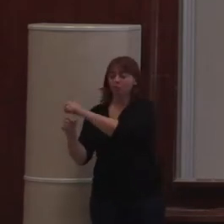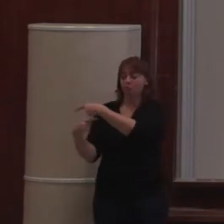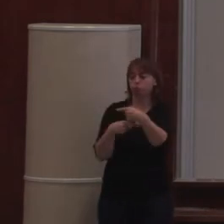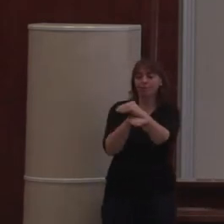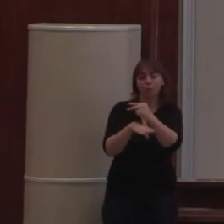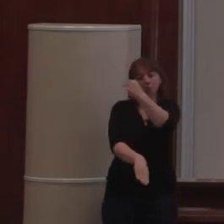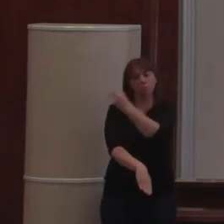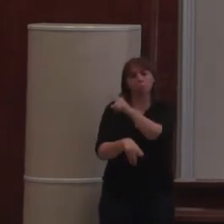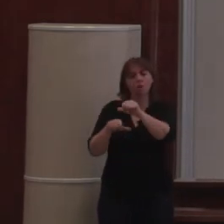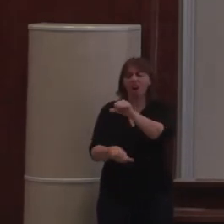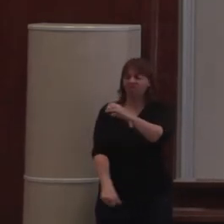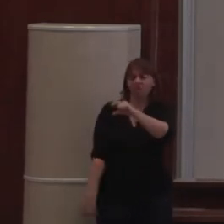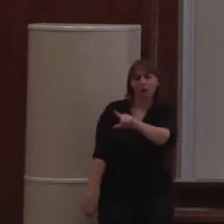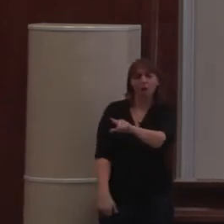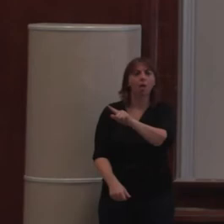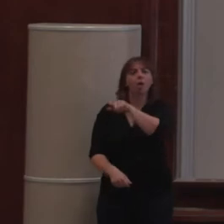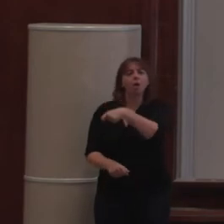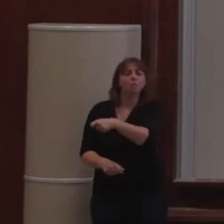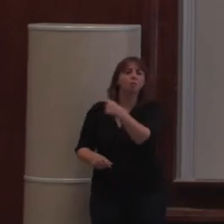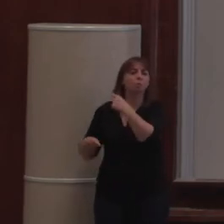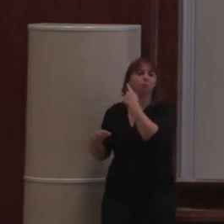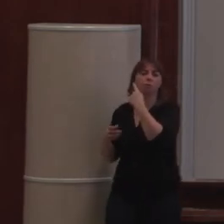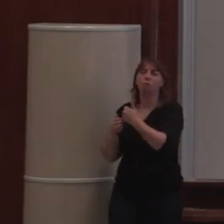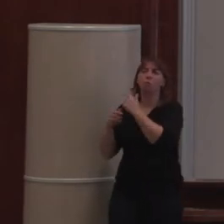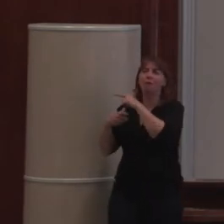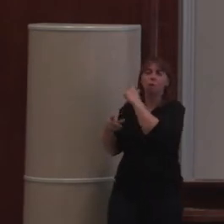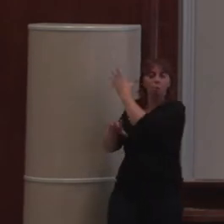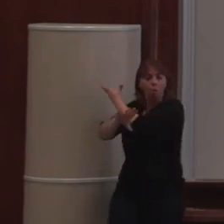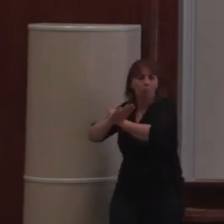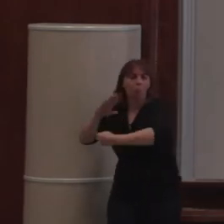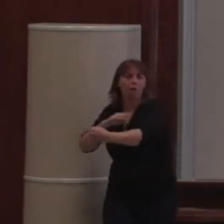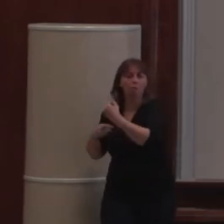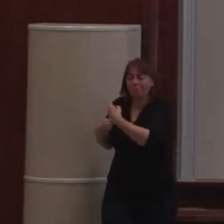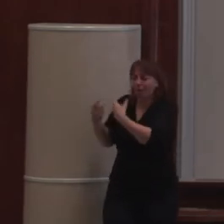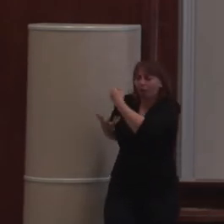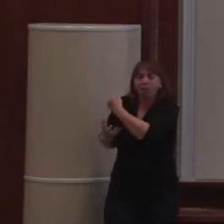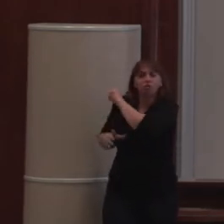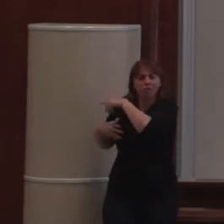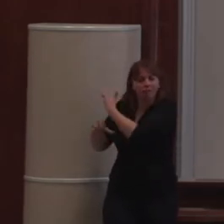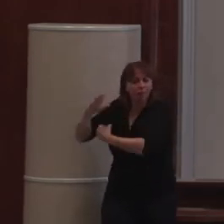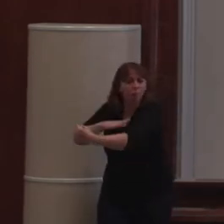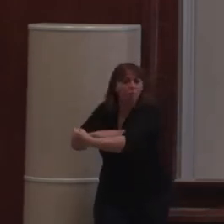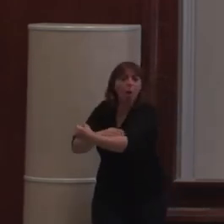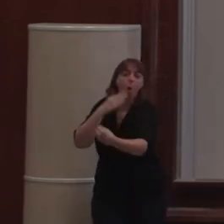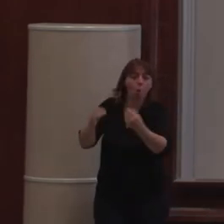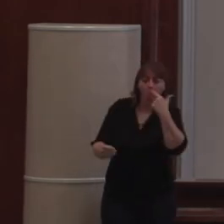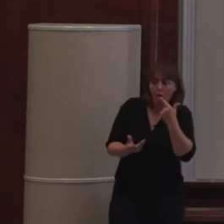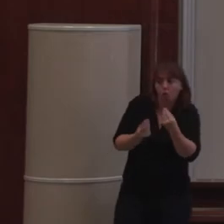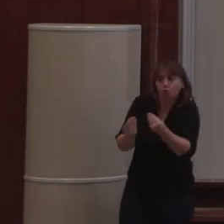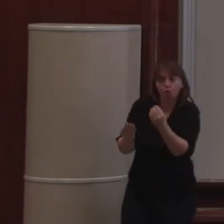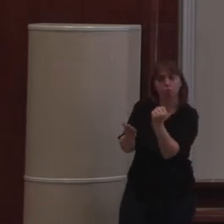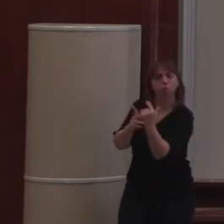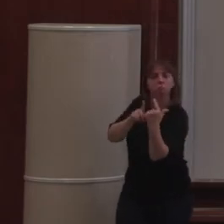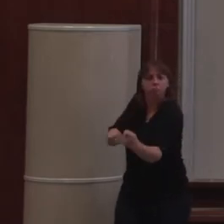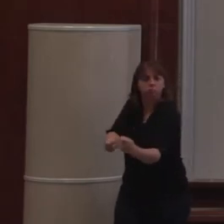Bien sûr, y a de l'héritage. On n pas obligé de définir manuellement l'ACL de chaque objet. Mais ça en fait quelque chose de très, très robuste, quasiment impossible à